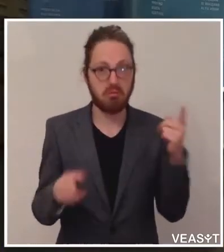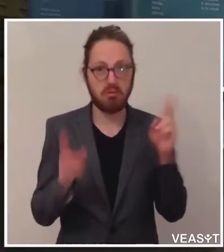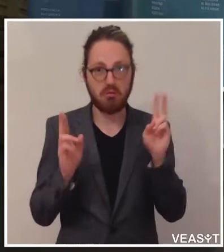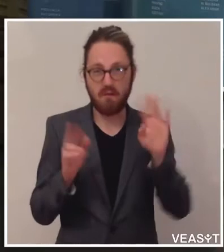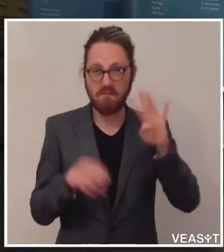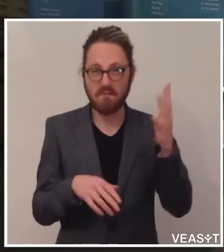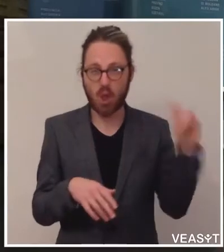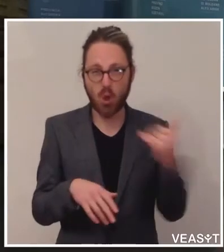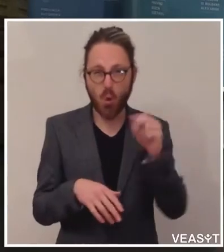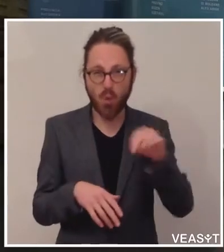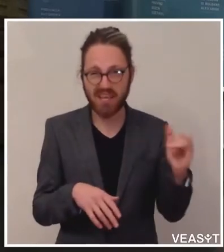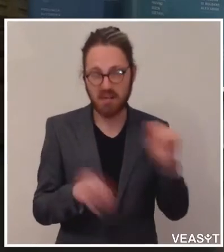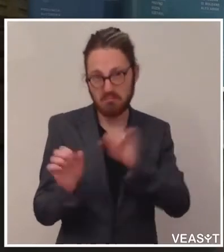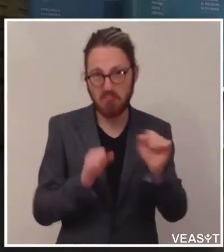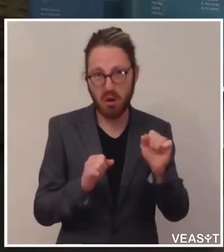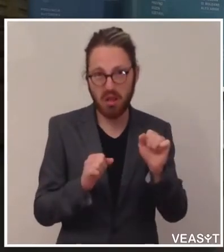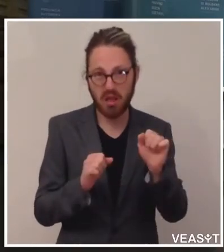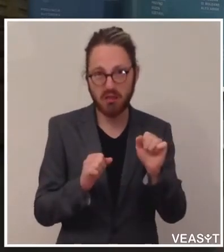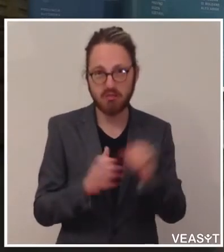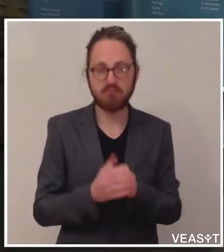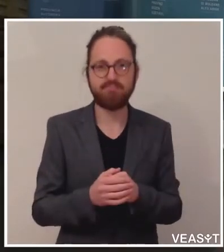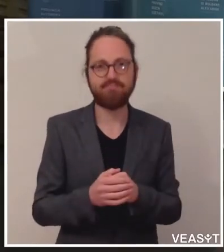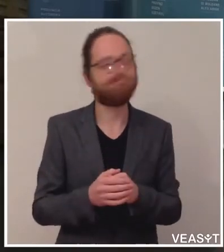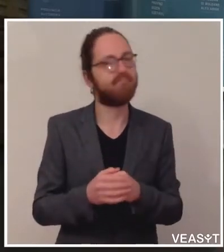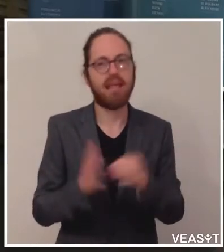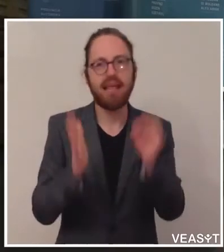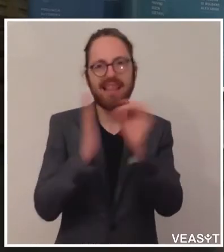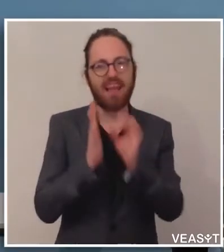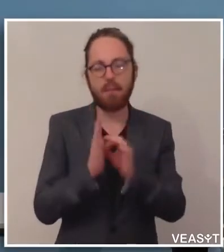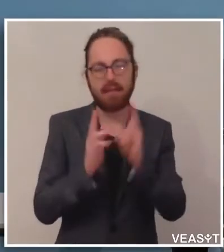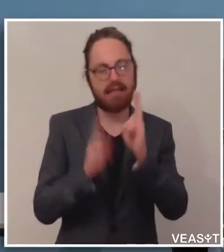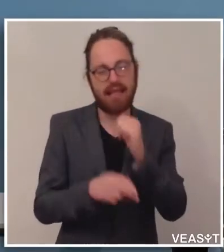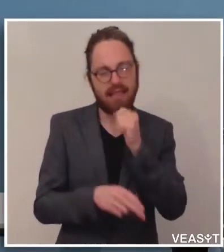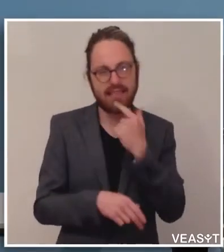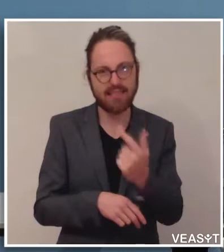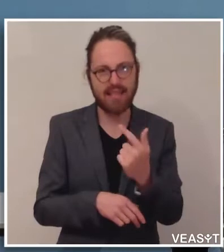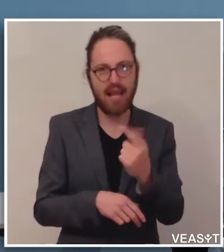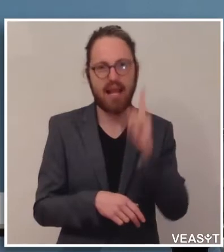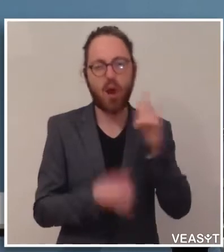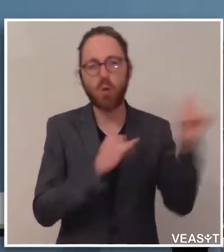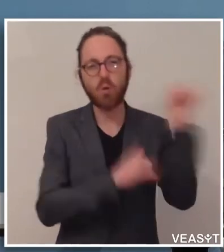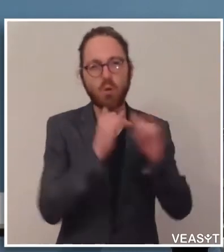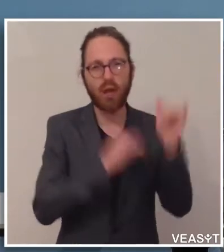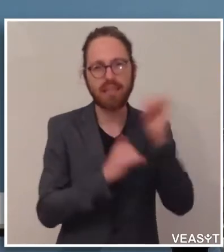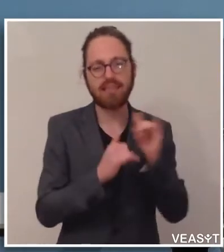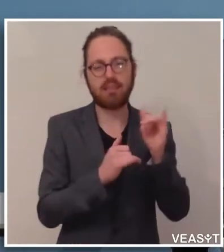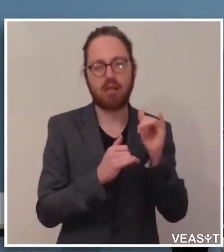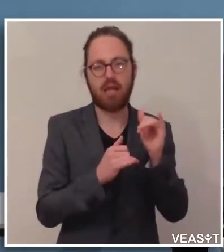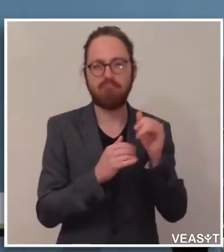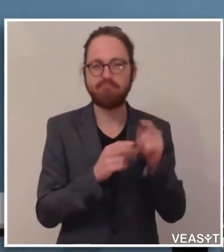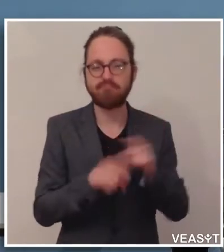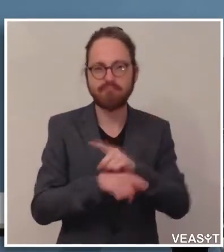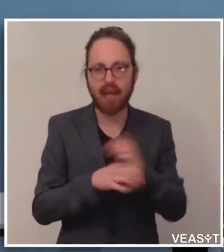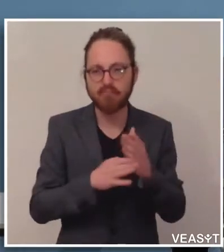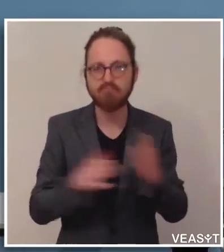Es wäre jetzt fahrlässig, Termine zu nennen, auch weil die touristische Saison gar nicht alleine von unseren Entscheidungen abhängt, sondern